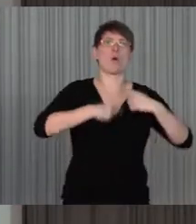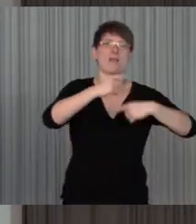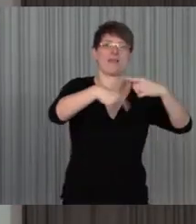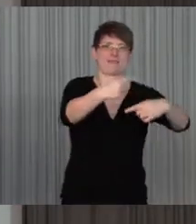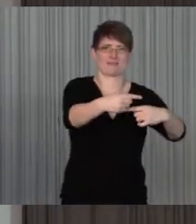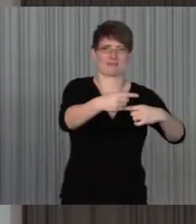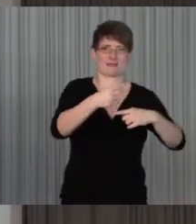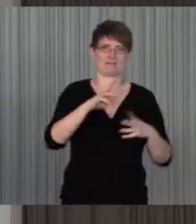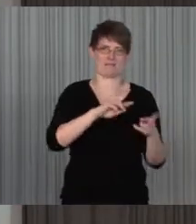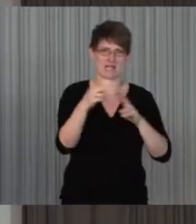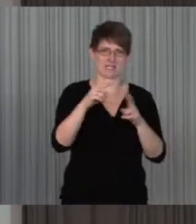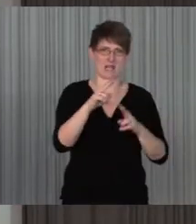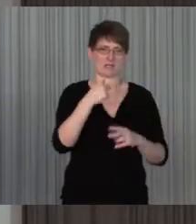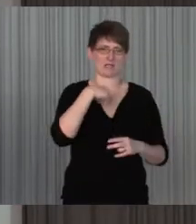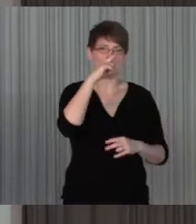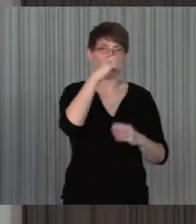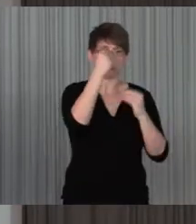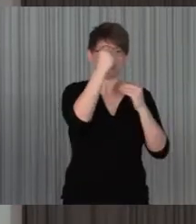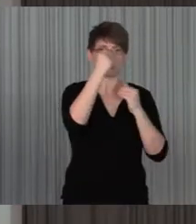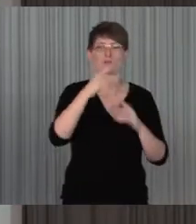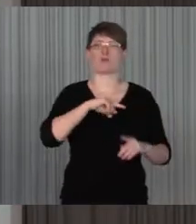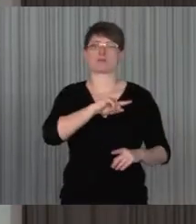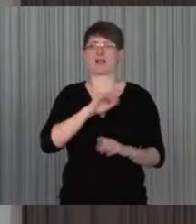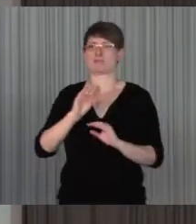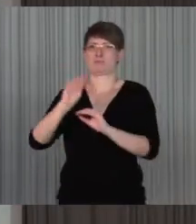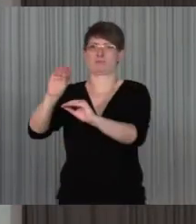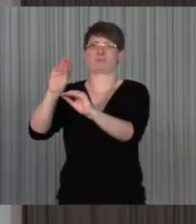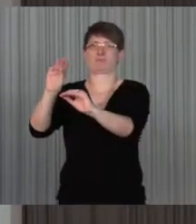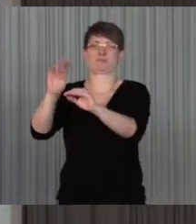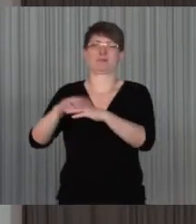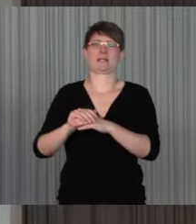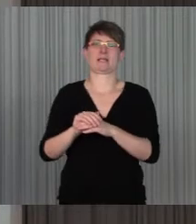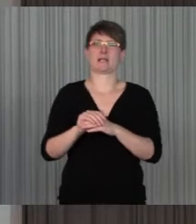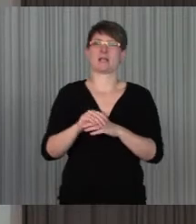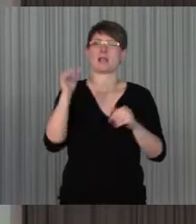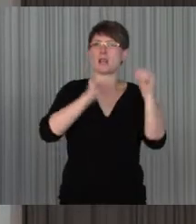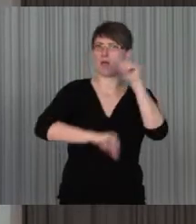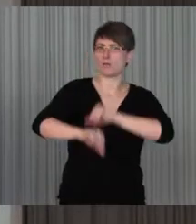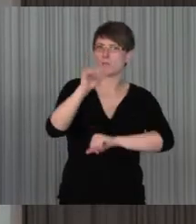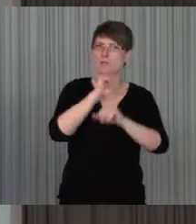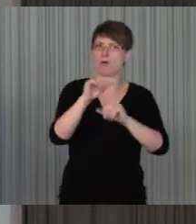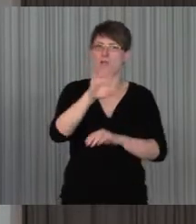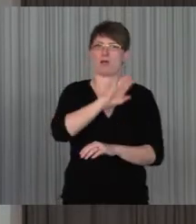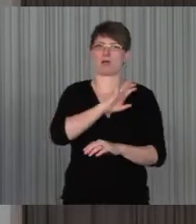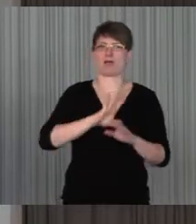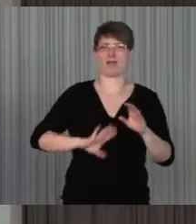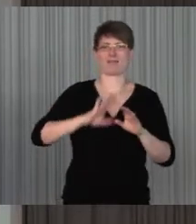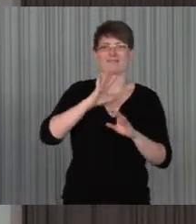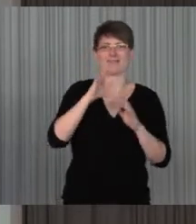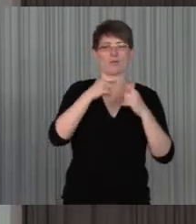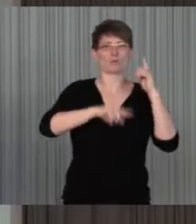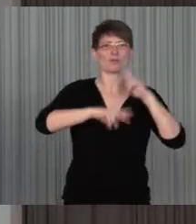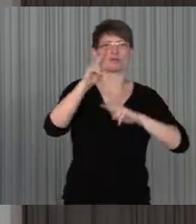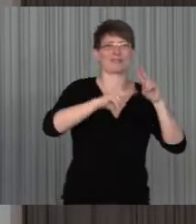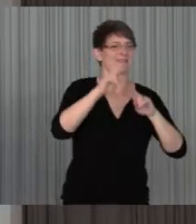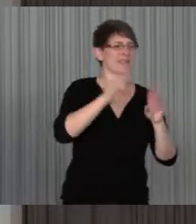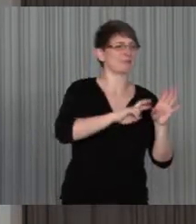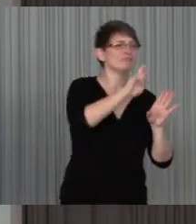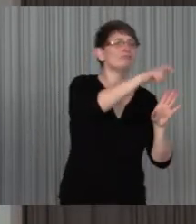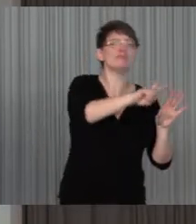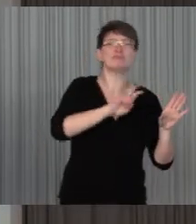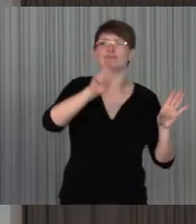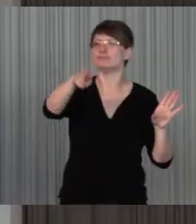Anleitern und der Laborcharakter. Das ist ein offener Raum, wo man hingehen kann, wo man in unterschiedlichen Settings tatsächlich